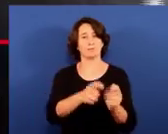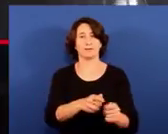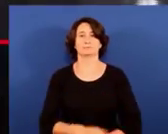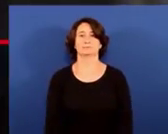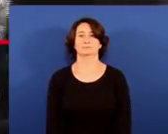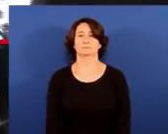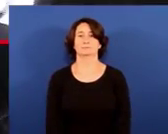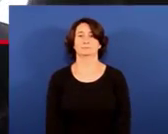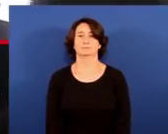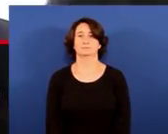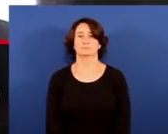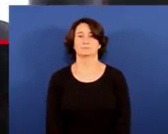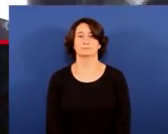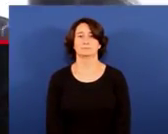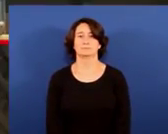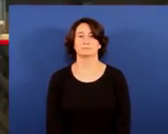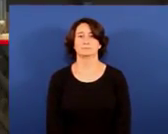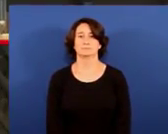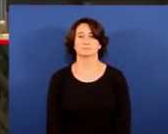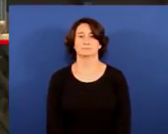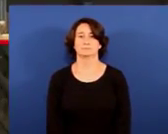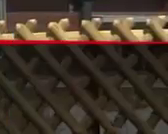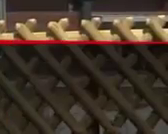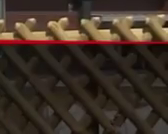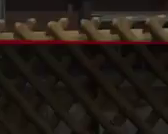Han egon ziren bizitariak li juratzeko.